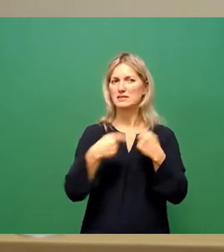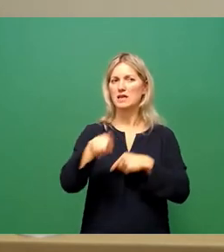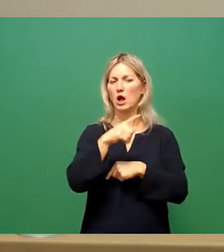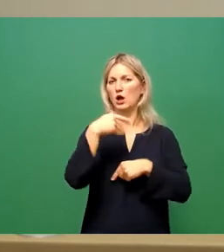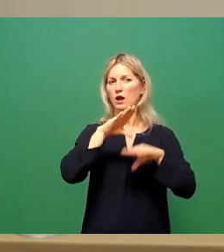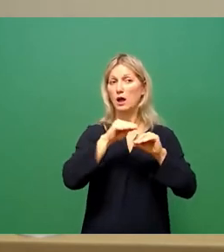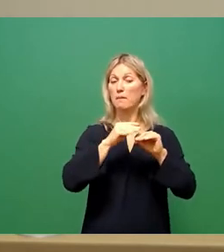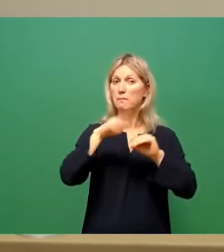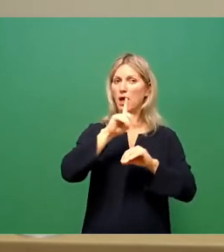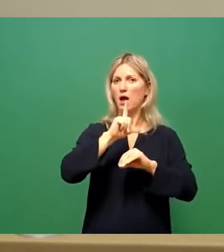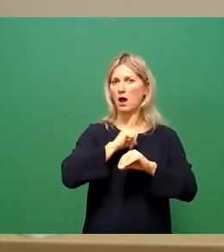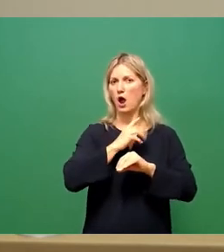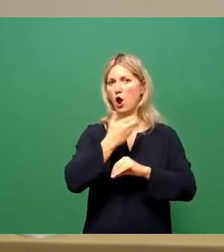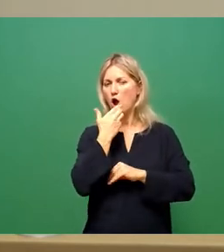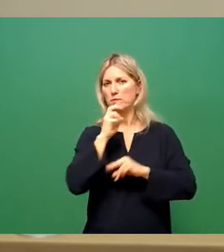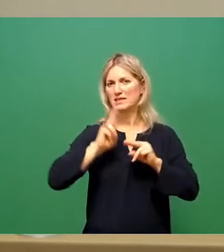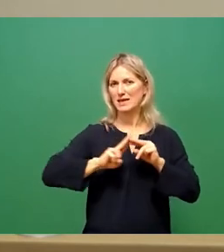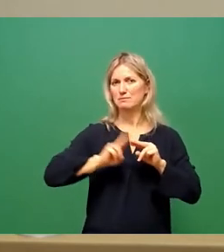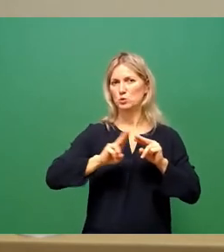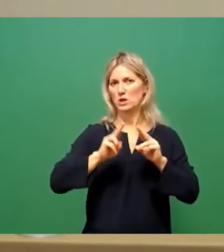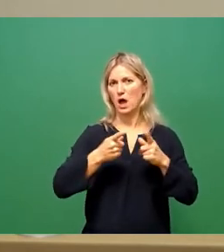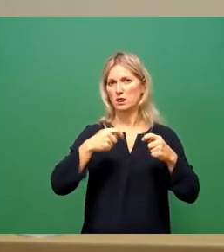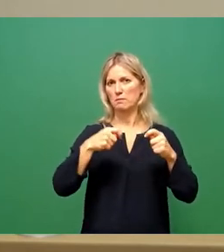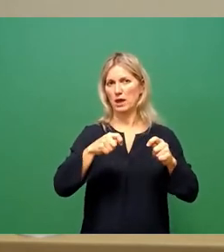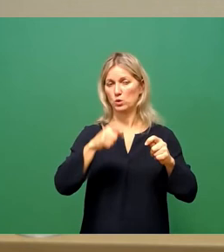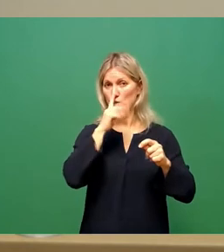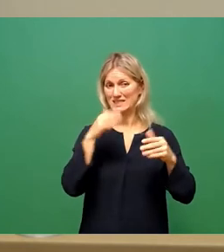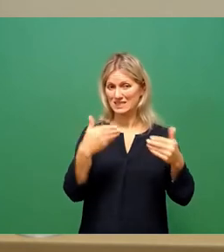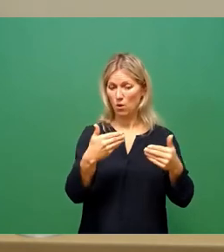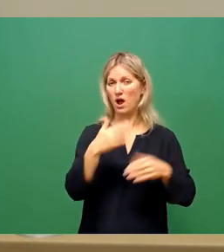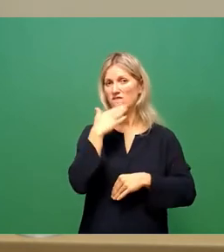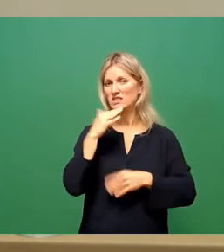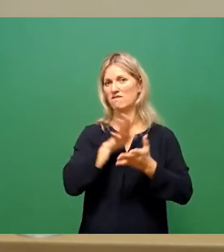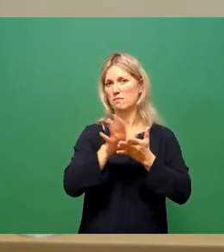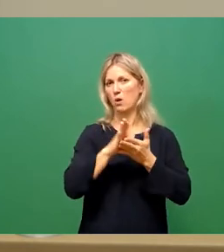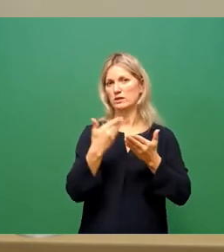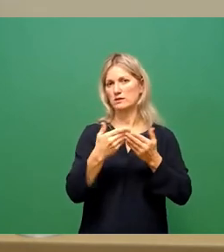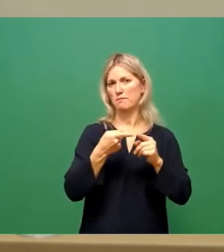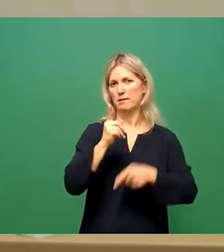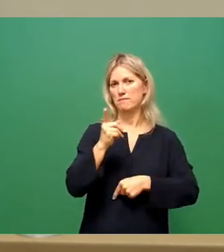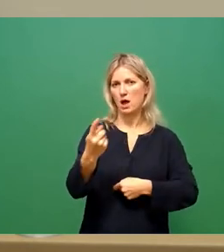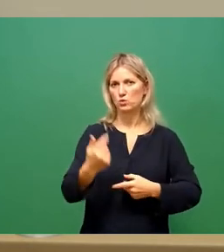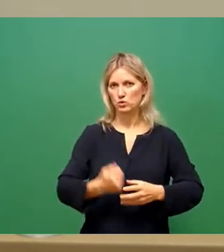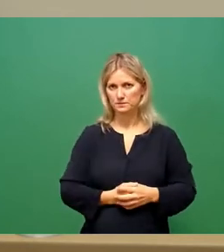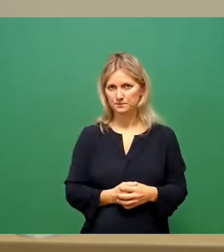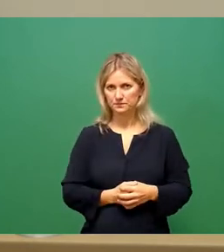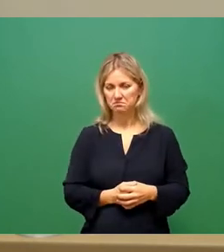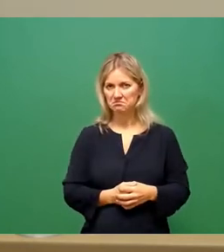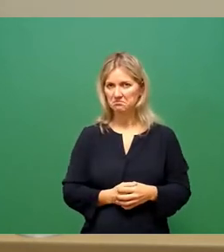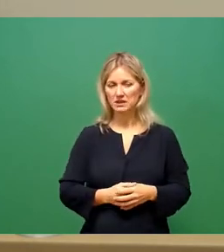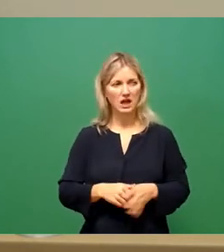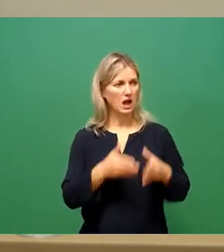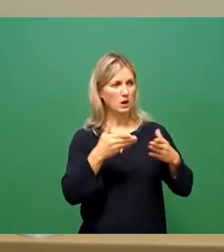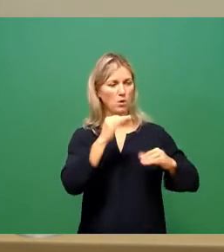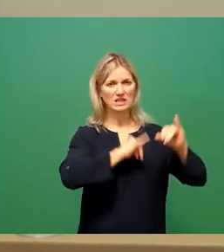Obst und Gemüse anzubauen, was entsprechend natürlich den Wasserverbrauch steigt. Zu großen Industrie- und Privathaushalten.